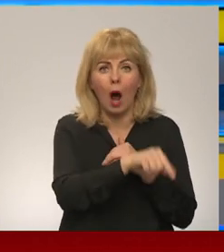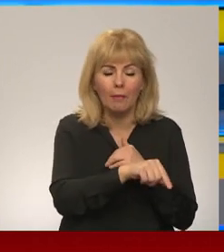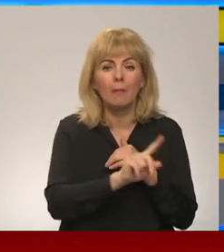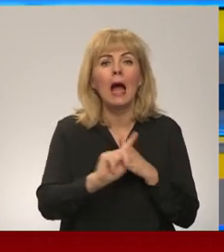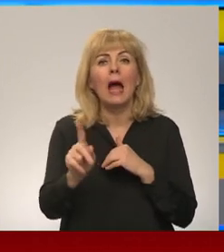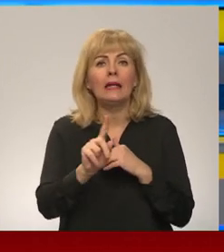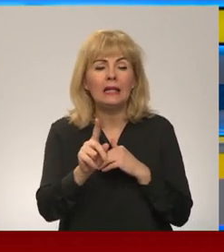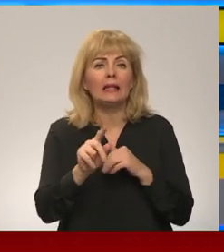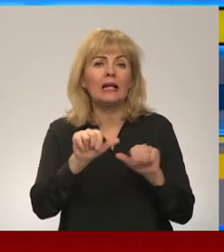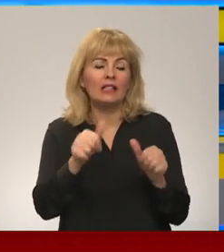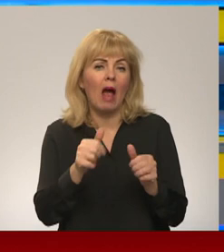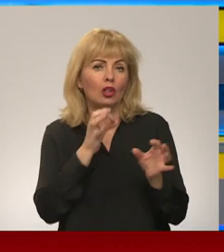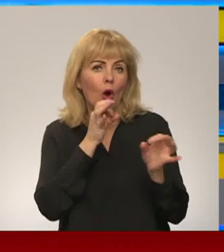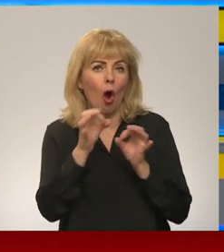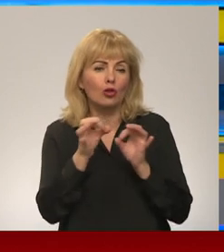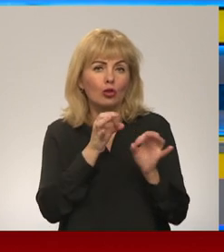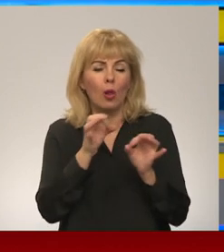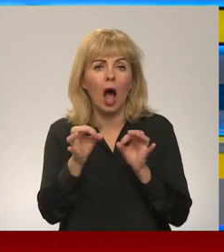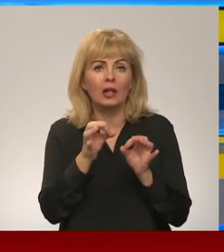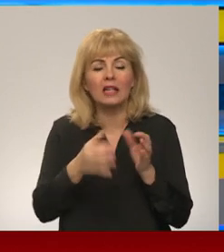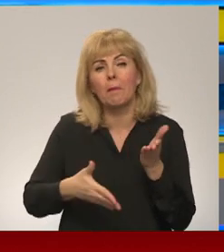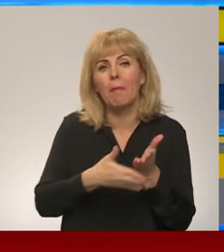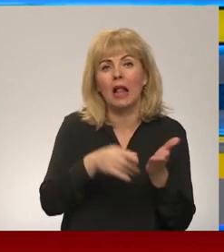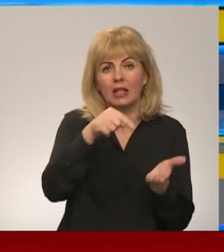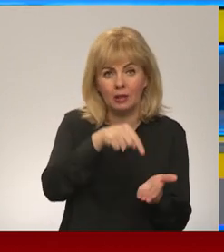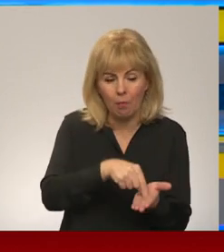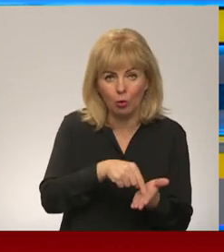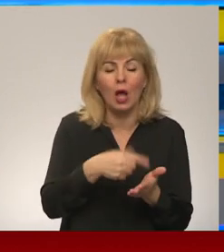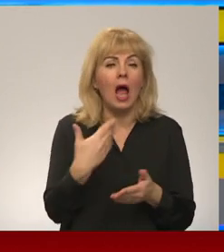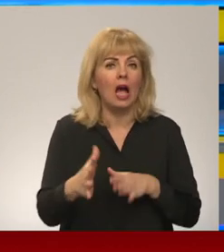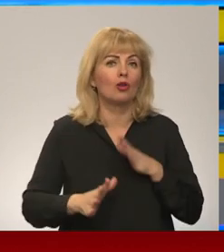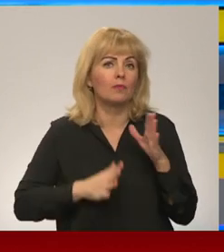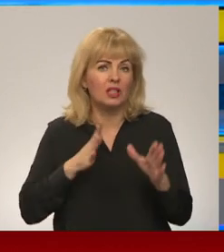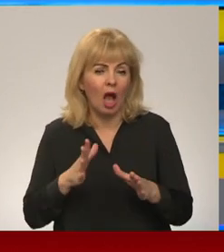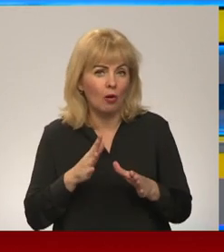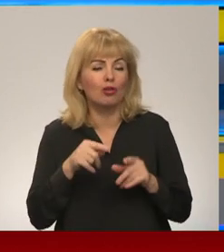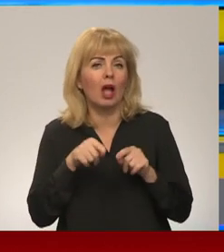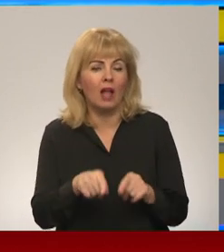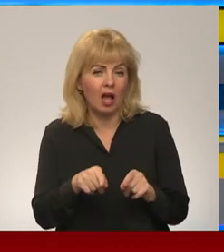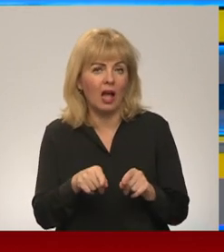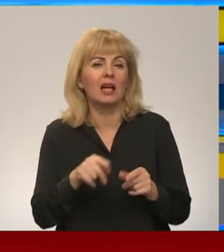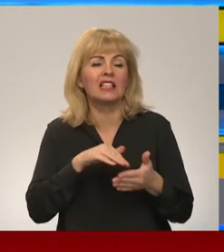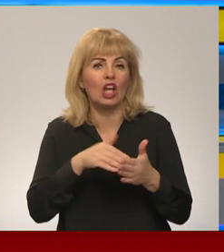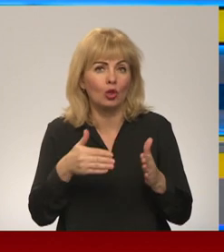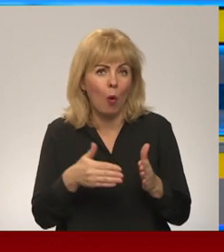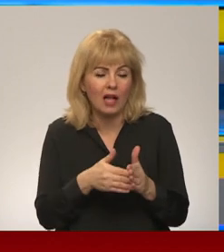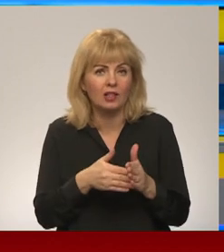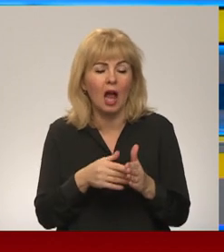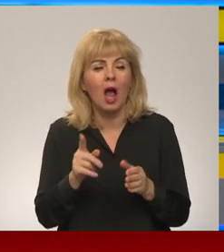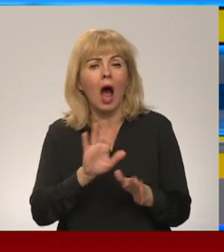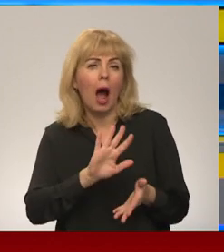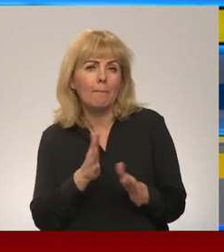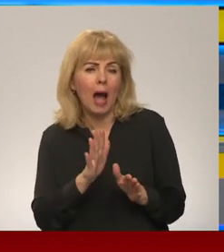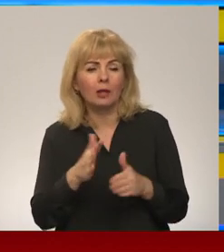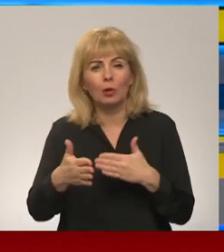konsulārās palīdzības punkts. Mēs esam sagatavojušies šādi eventuālai situācijai. Orientiers ir